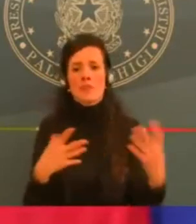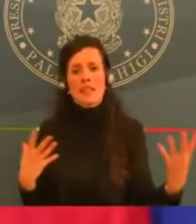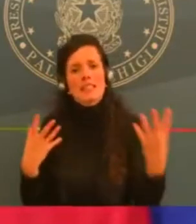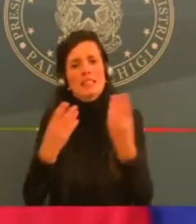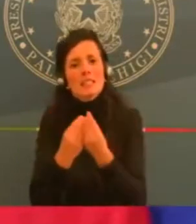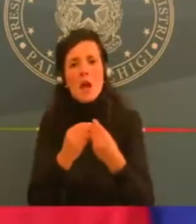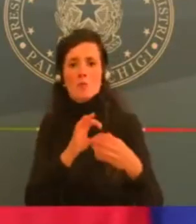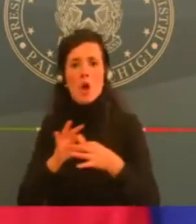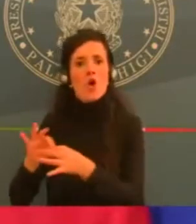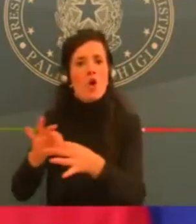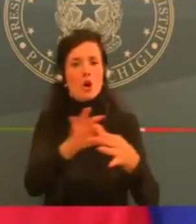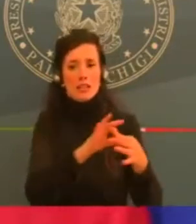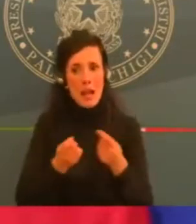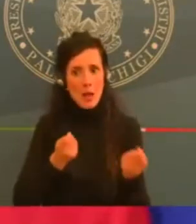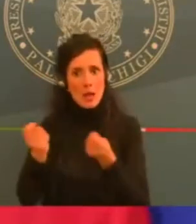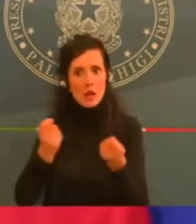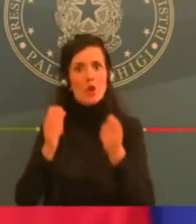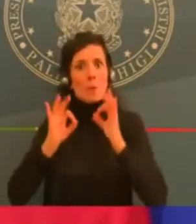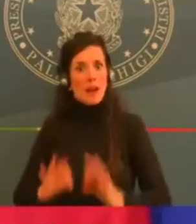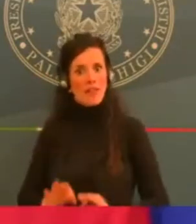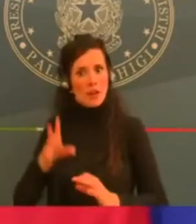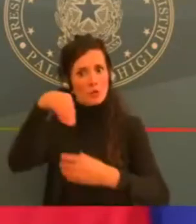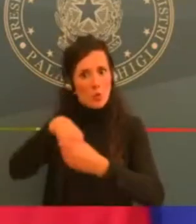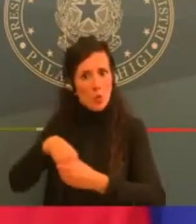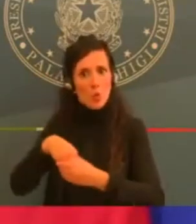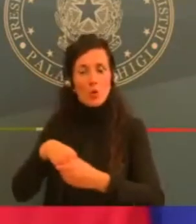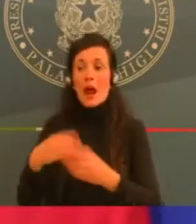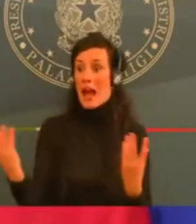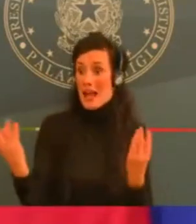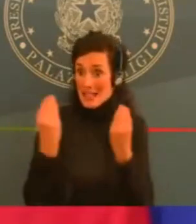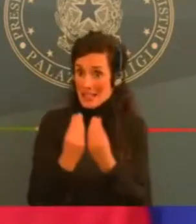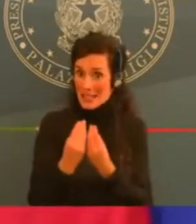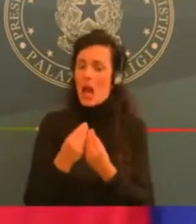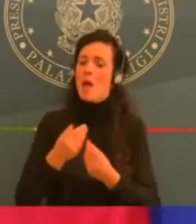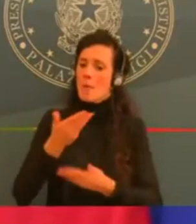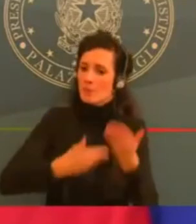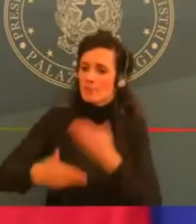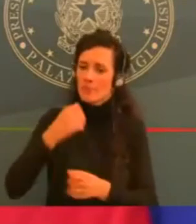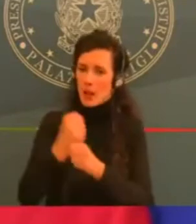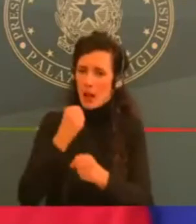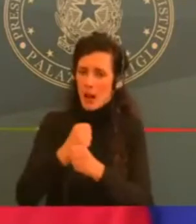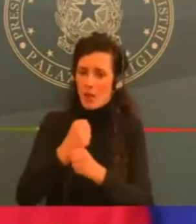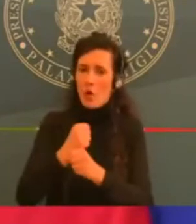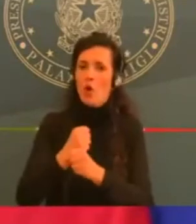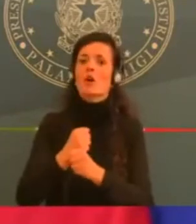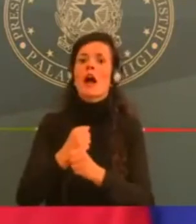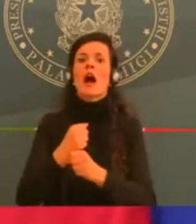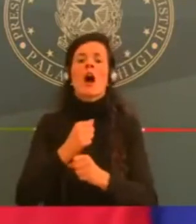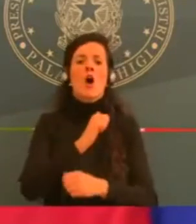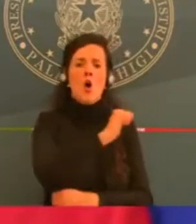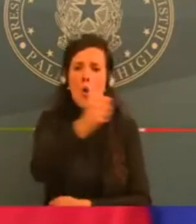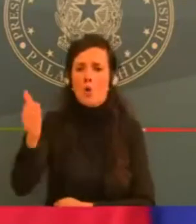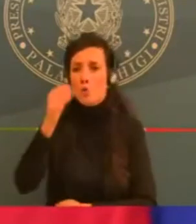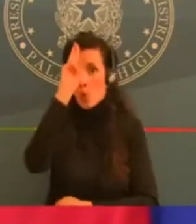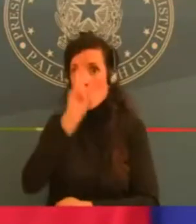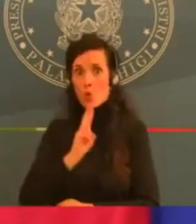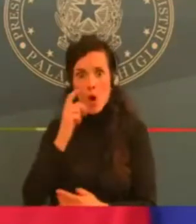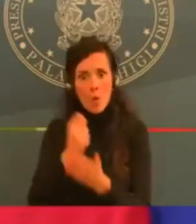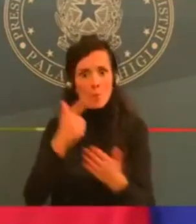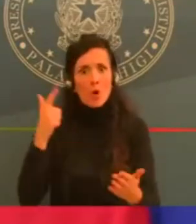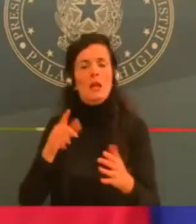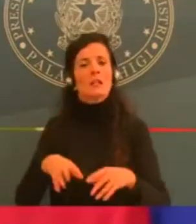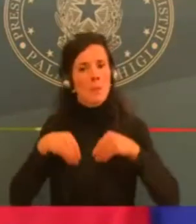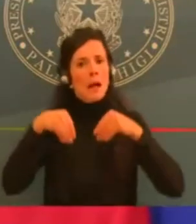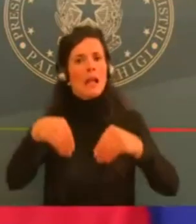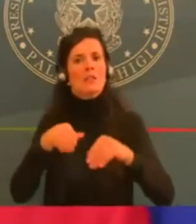stanno partecipando a questi tavoli. Questo ci dà maggiore fiducia di poter riprendere a gennaio le attività scolastiche anche in